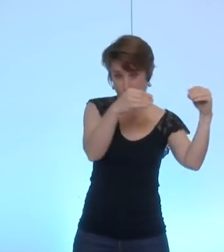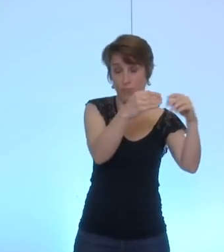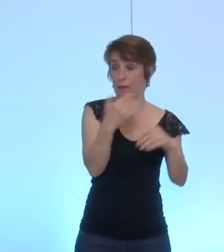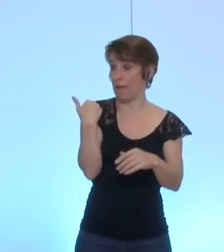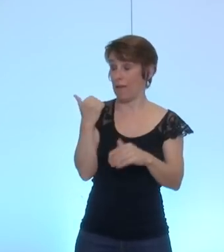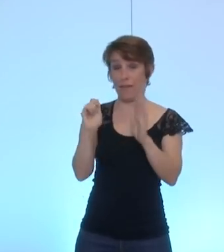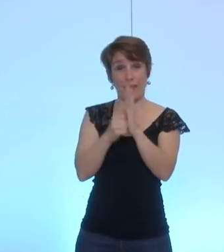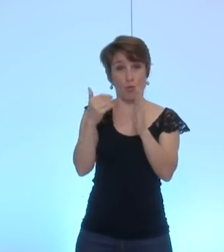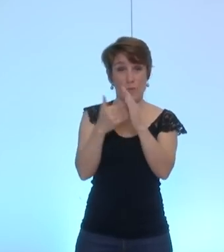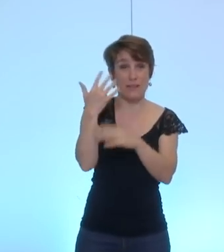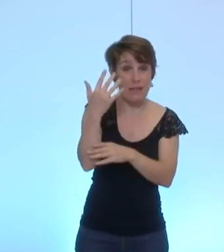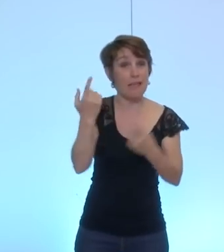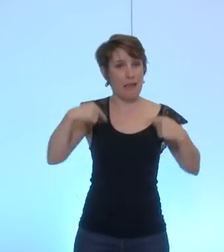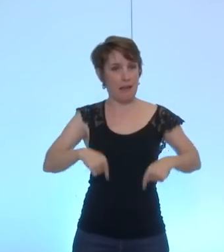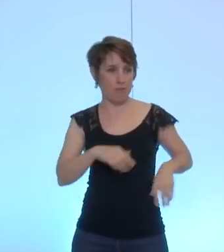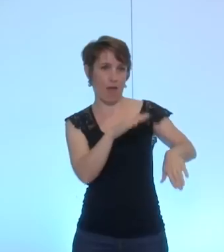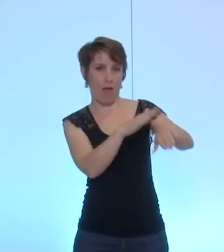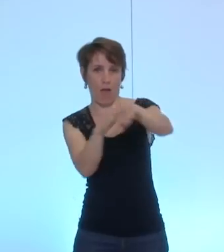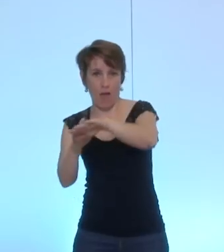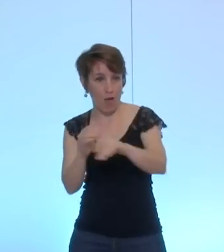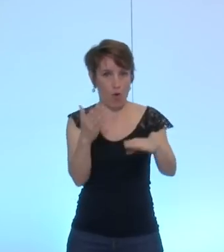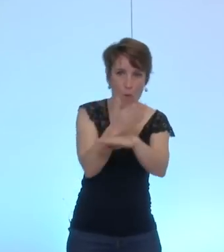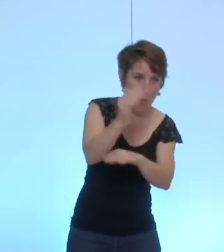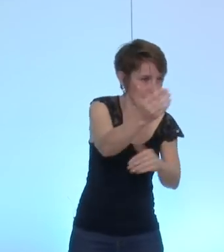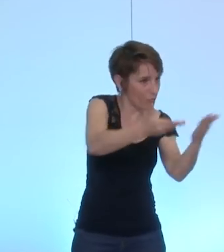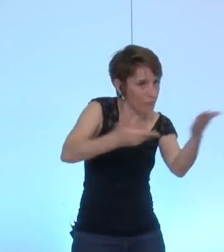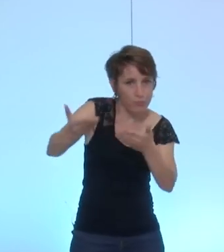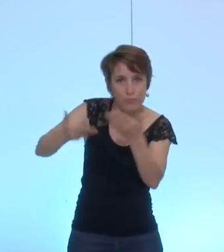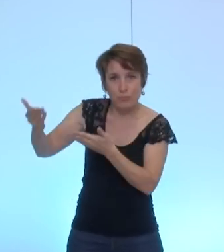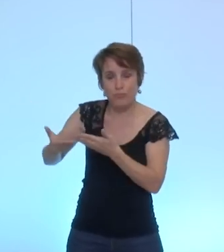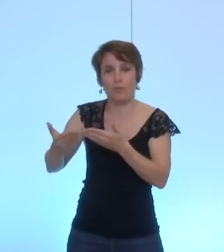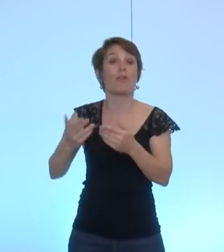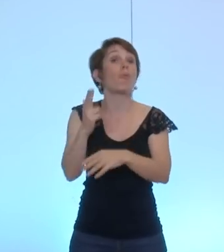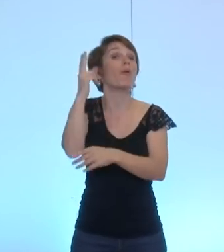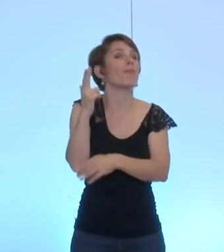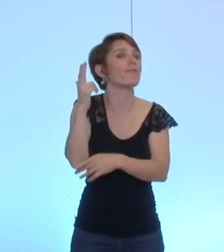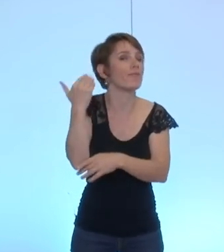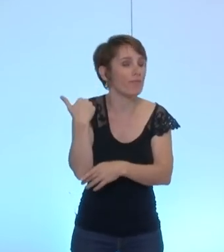à projet par l'État pour la création des pôles de compétitivité, c'était le démarrage, le lancement.